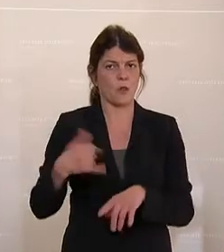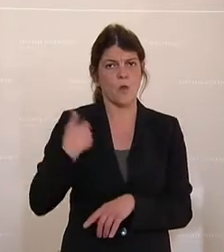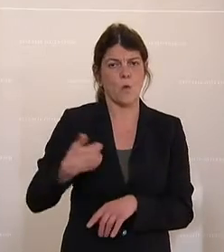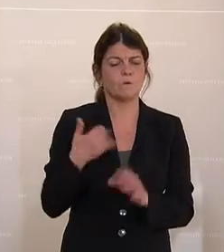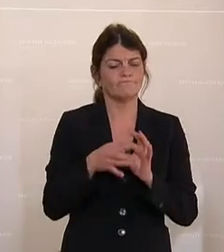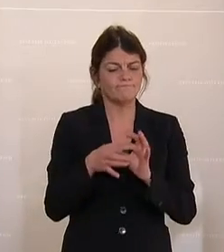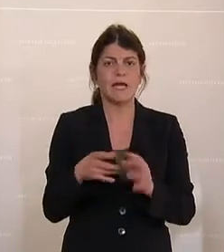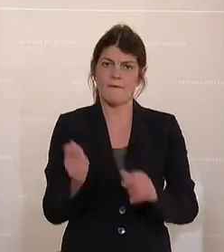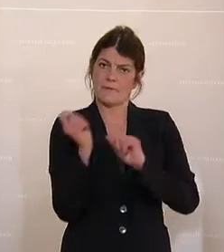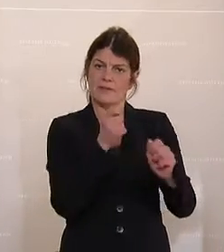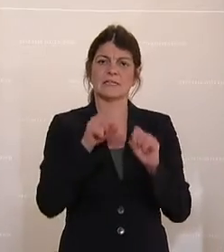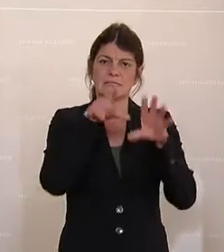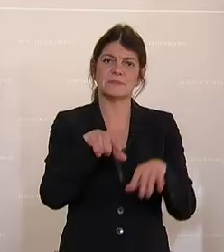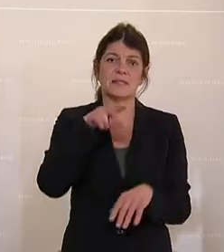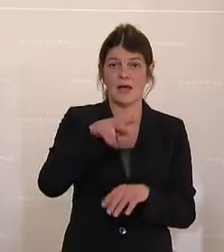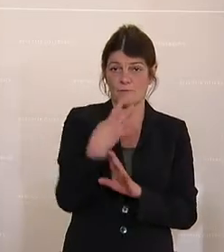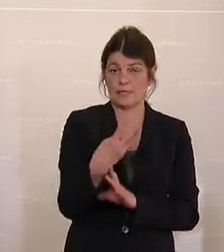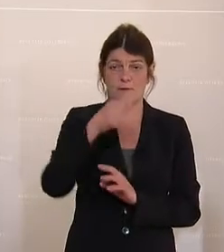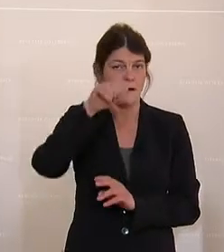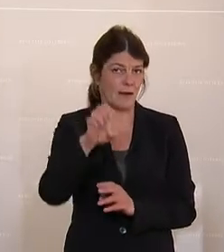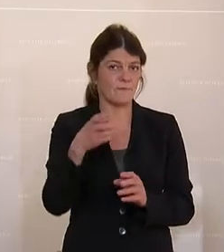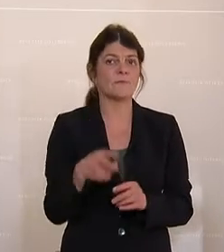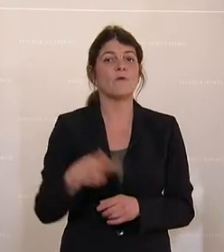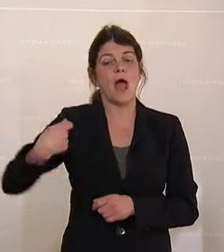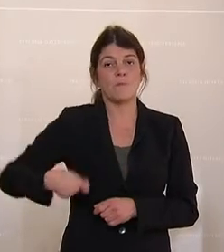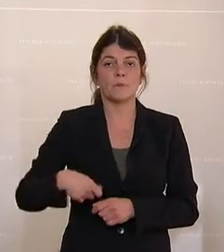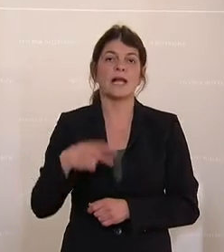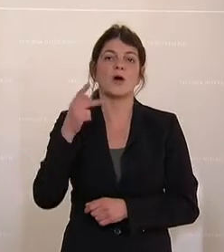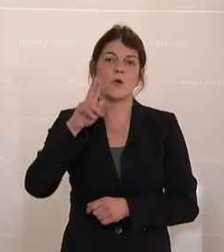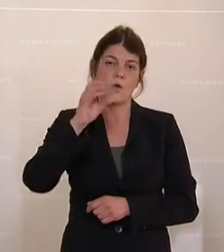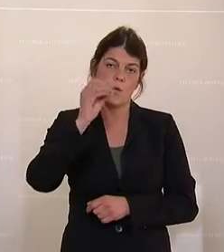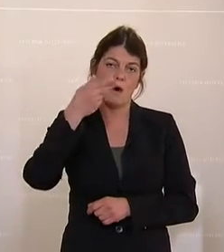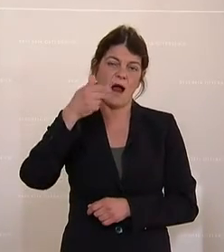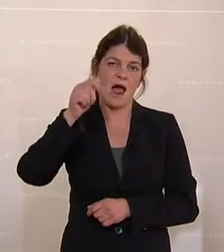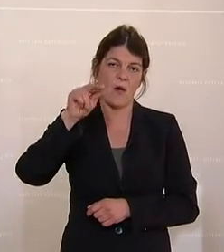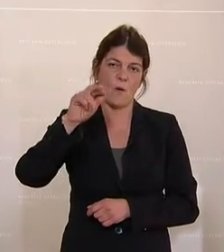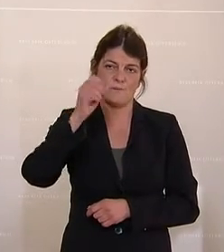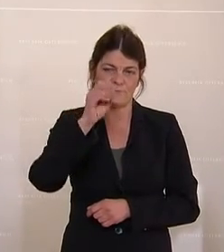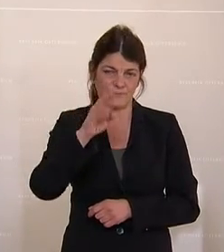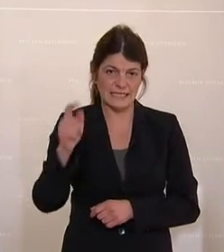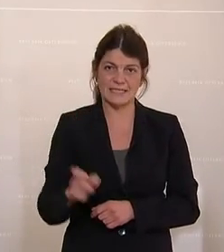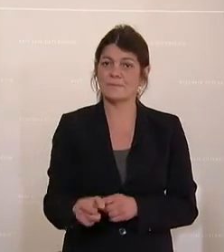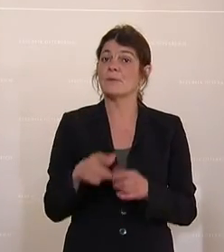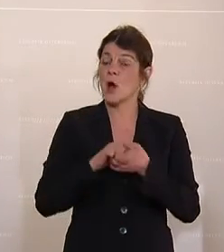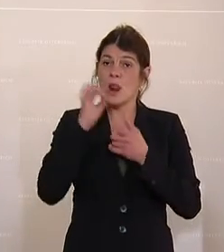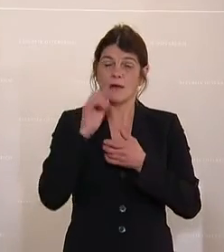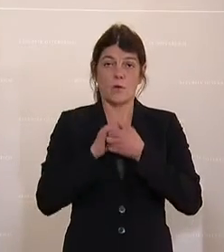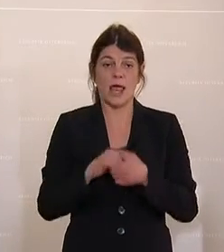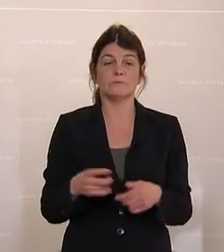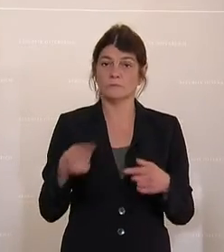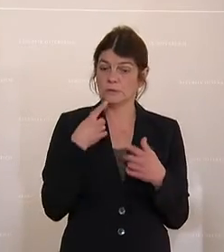Minderjähriger Geflüchteter in Österreich und Europa bekannt unter dem Schlagwort Missing Children. In Österreich sollen in den Jahren